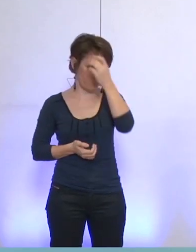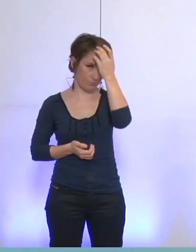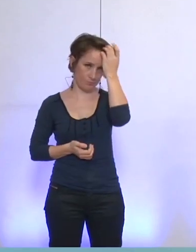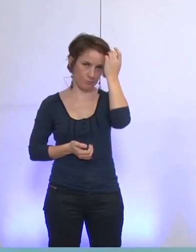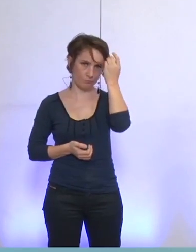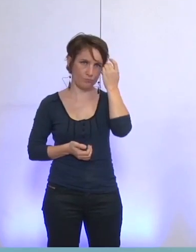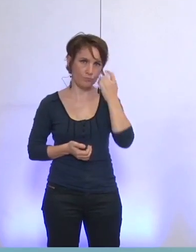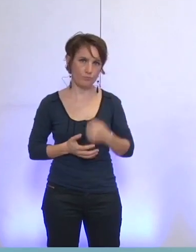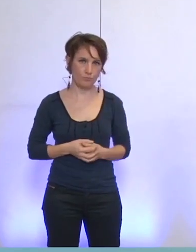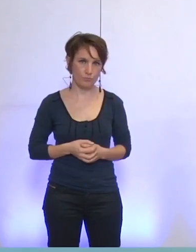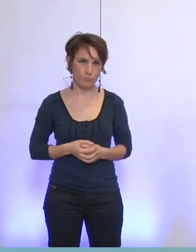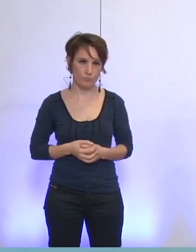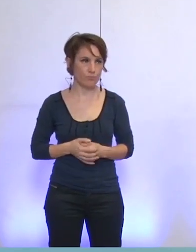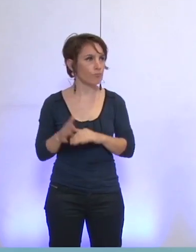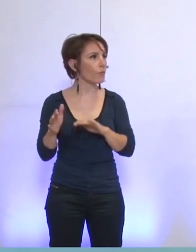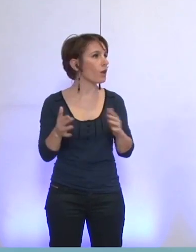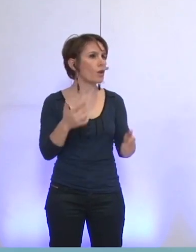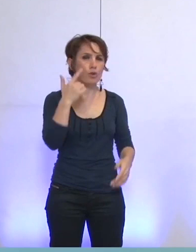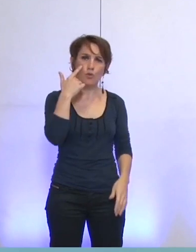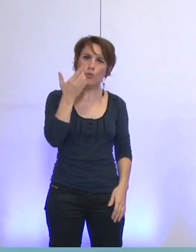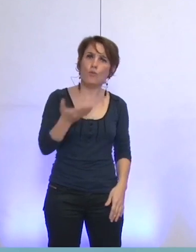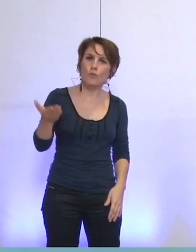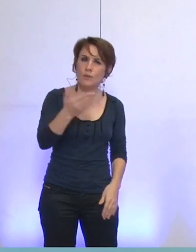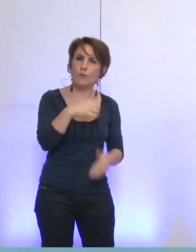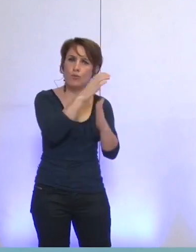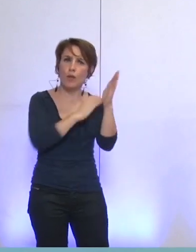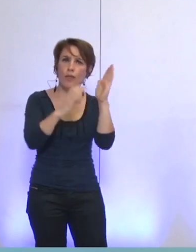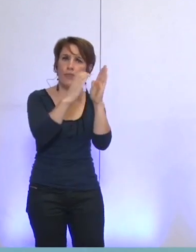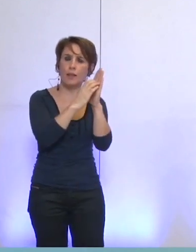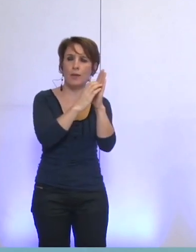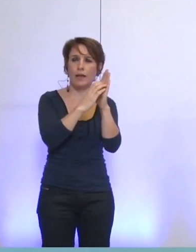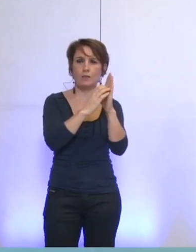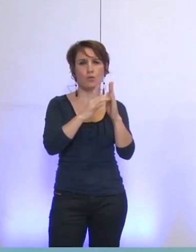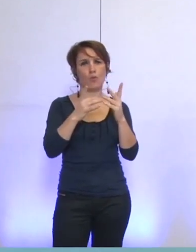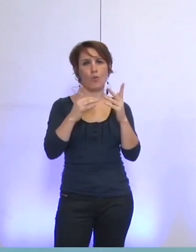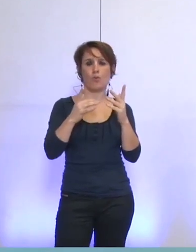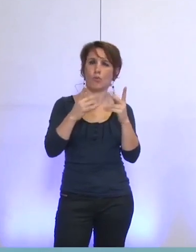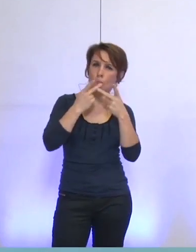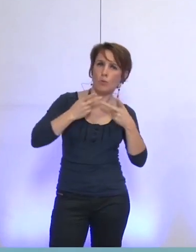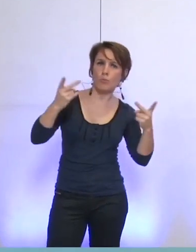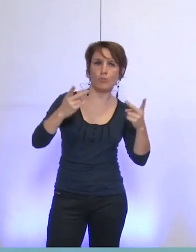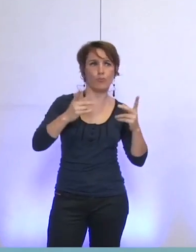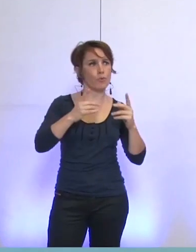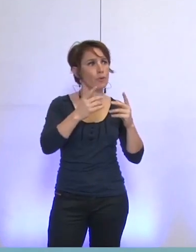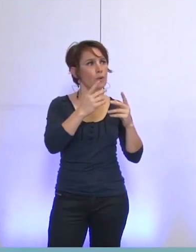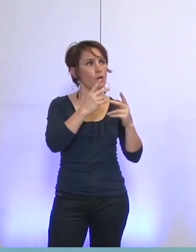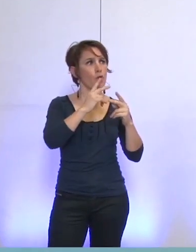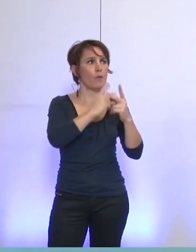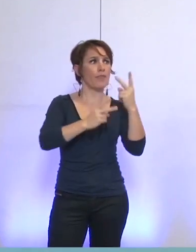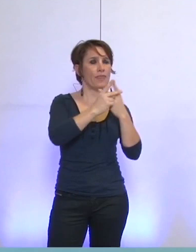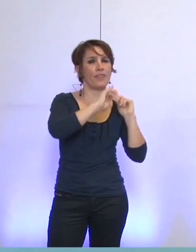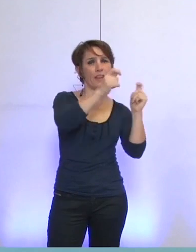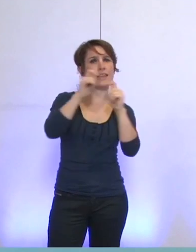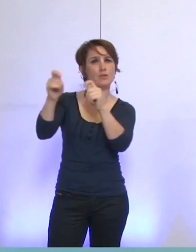Vous avez vu la délibération rendant acte des délégations de pouvoir. Y a-t-il des remarques